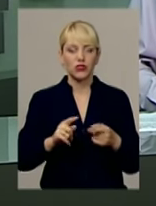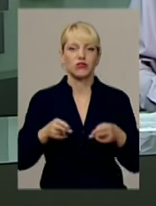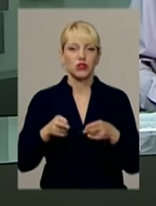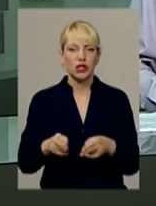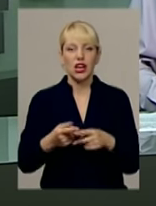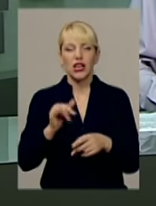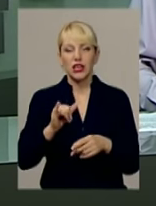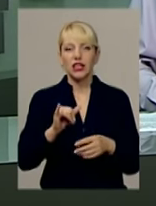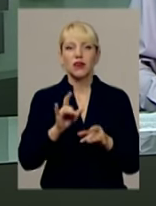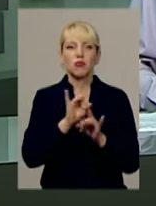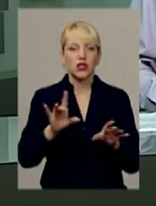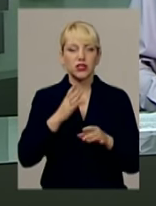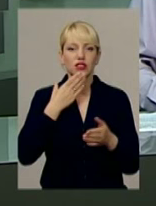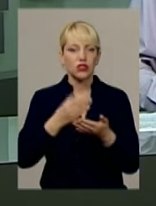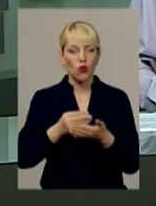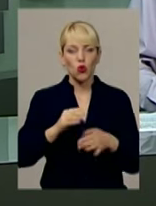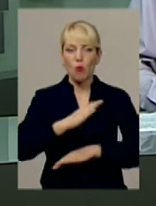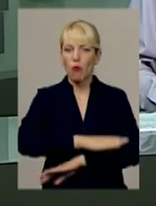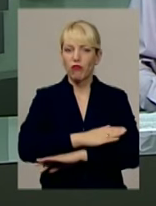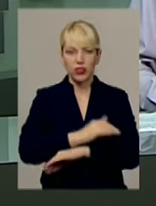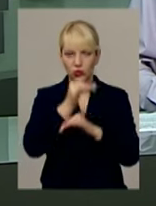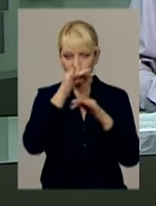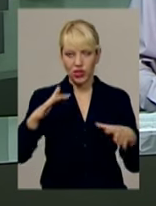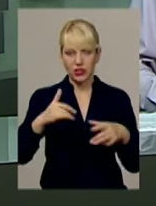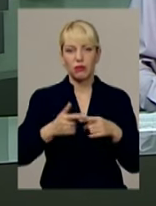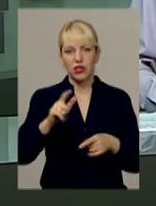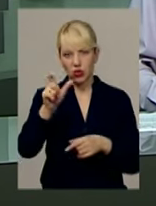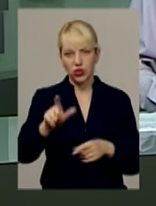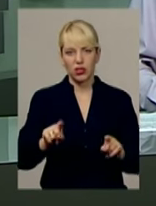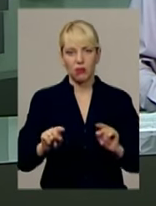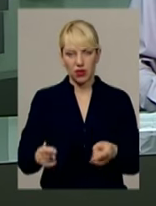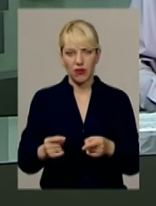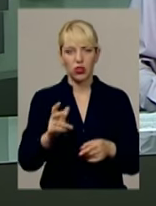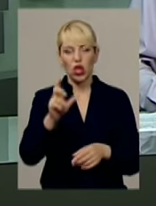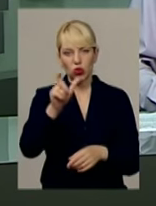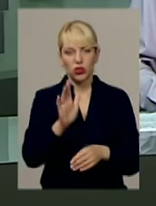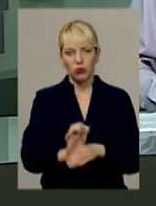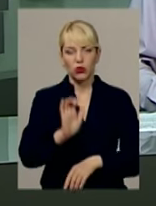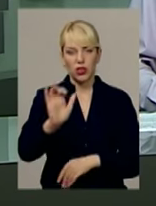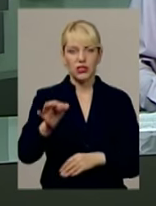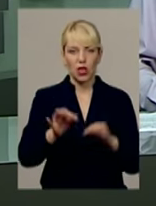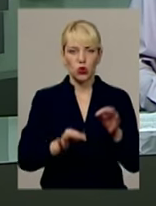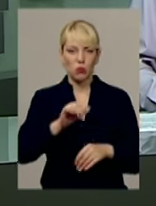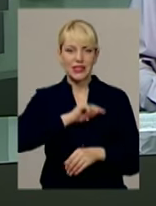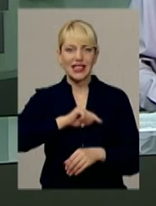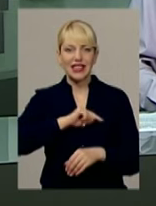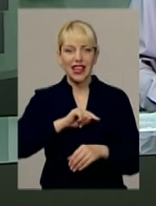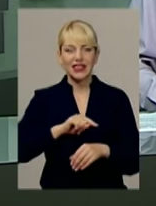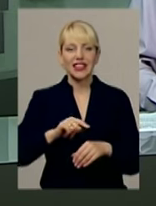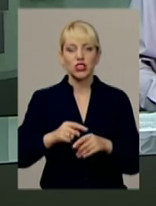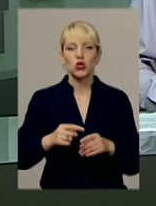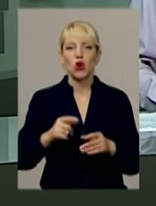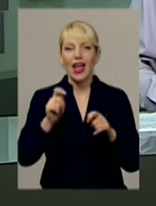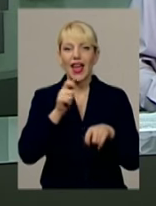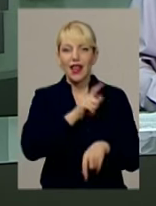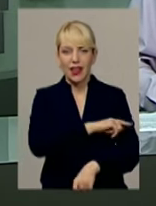своєї поведінки пояснити не зміг. Наразі він перебуває під вартою. Чоловіка буде направлено на судово-психіатричну експертизу для